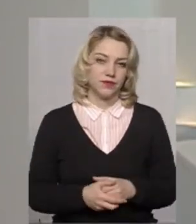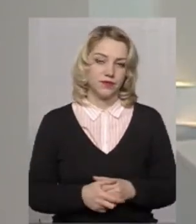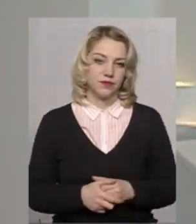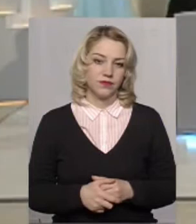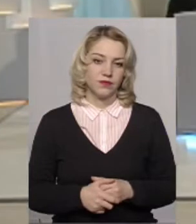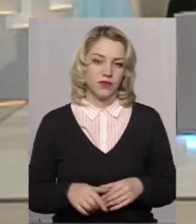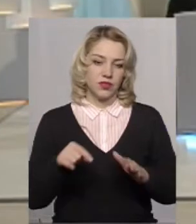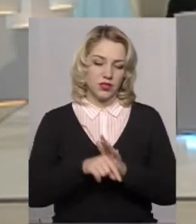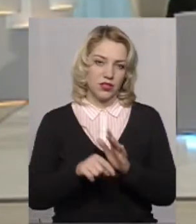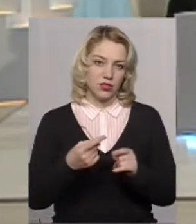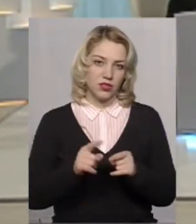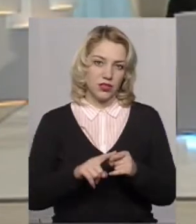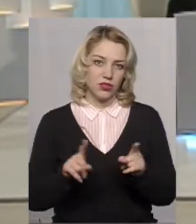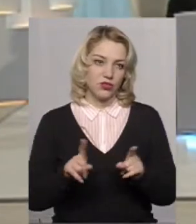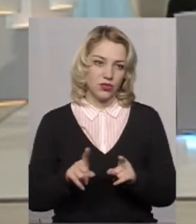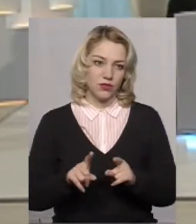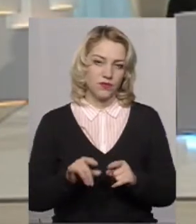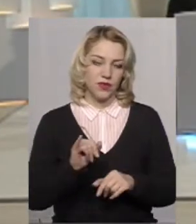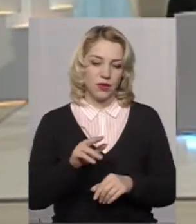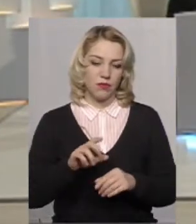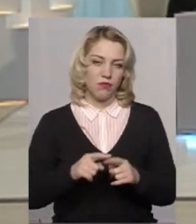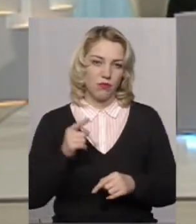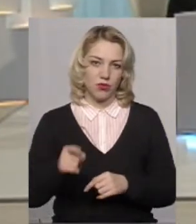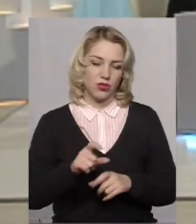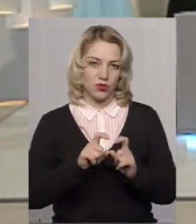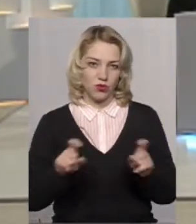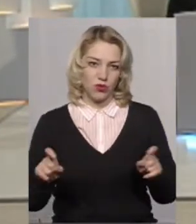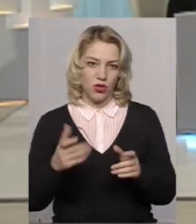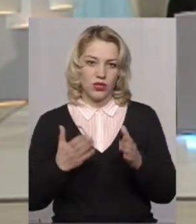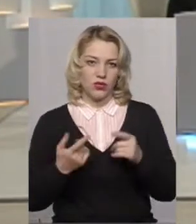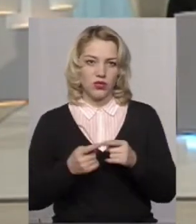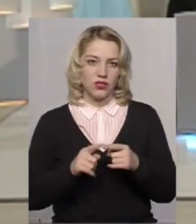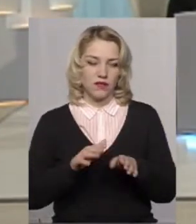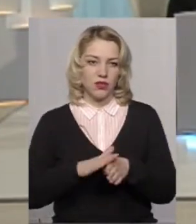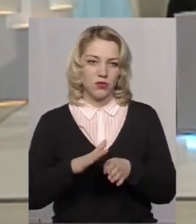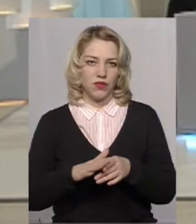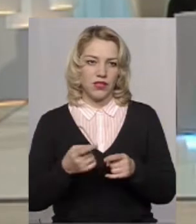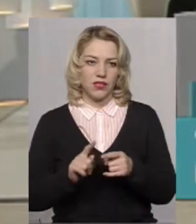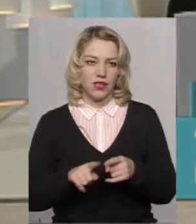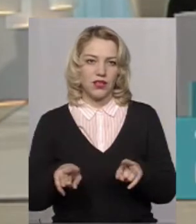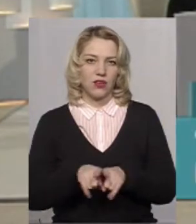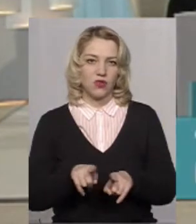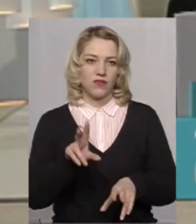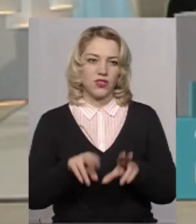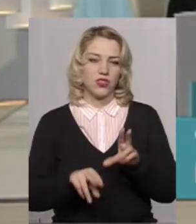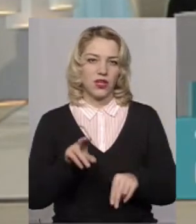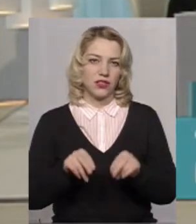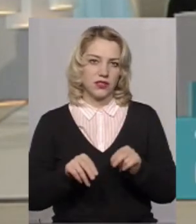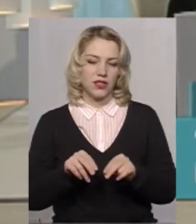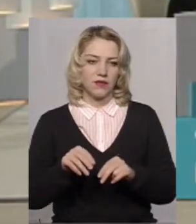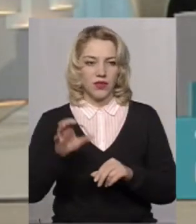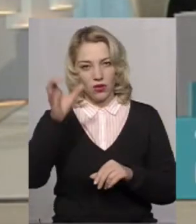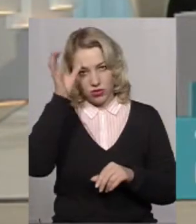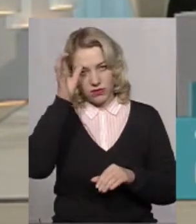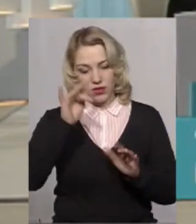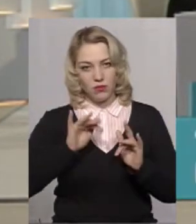Чи означає це, що і поза школою, якщо це відбувається, це теж вважається, що це в